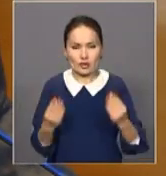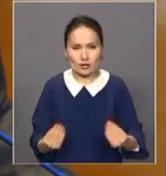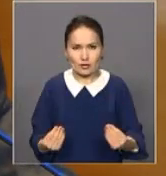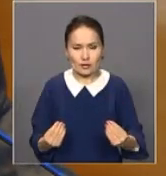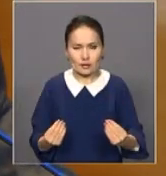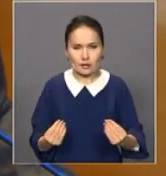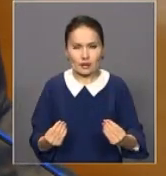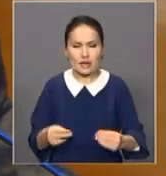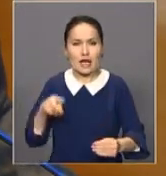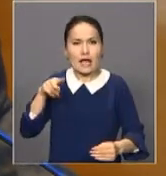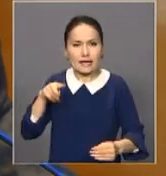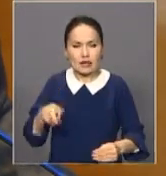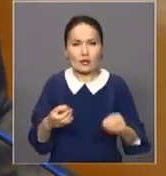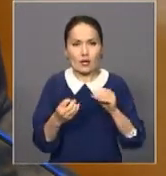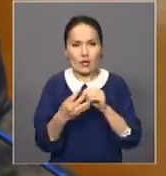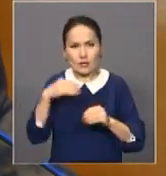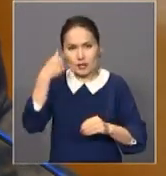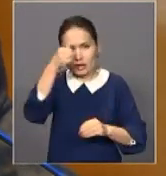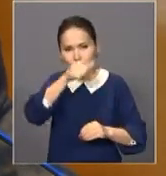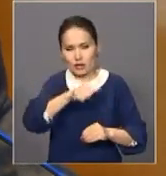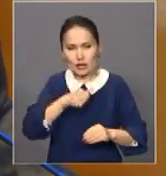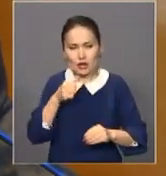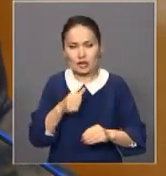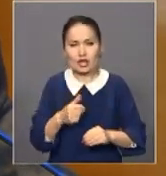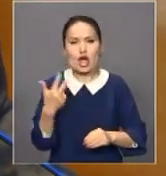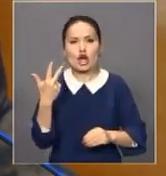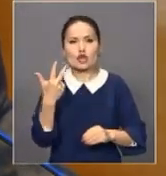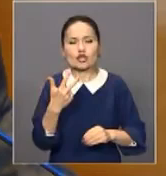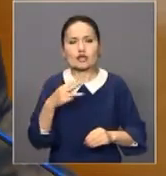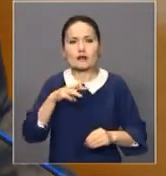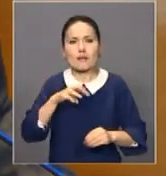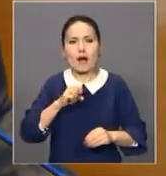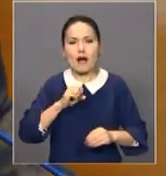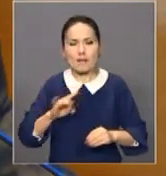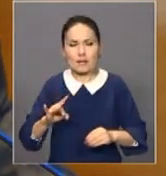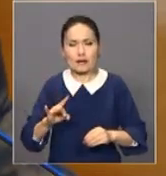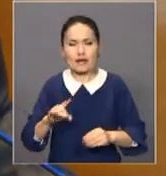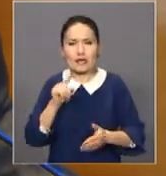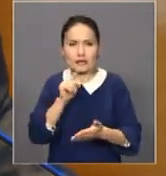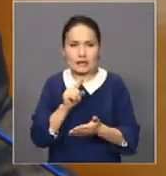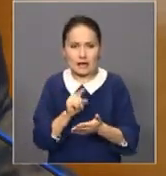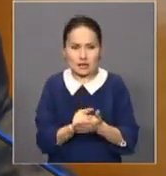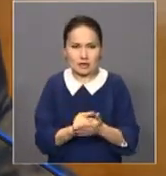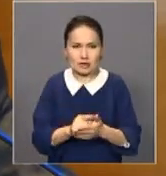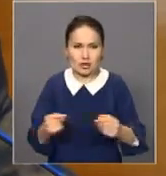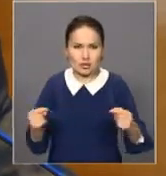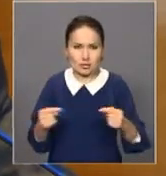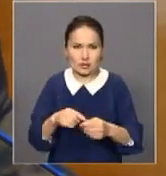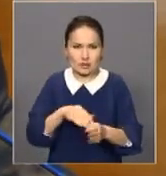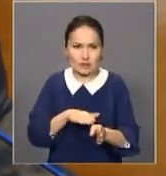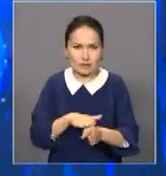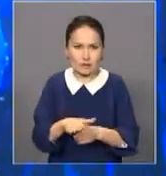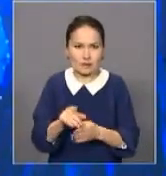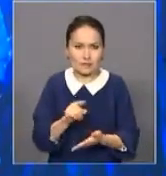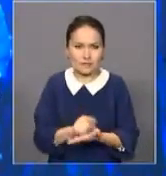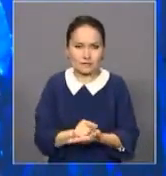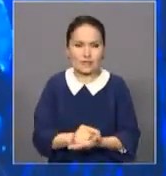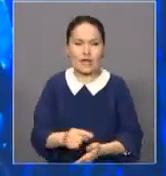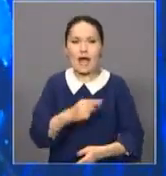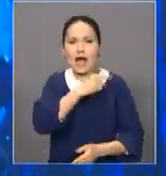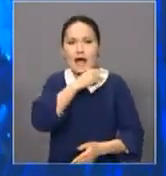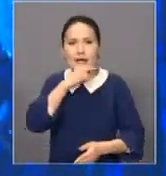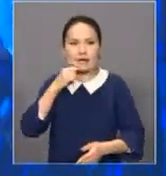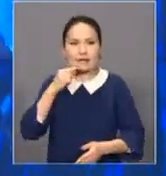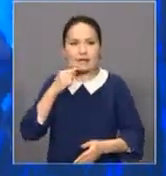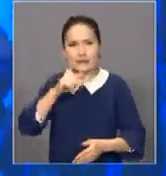яғни 2015 жылғы үшінші мамырдан кешіктірмей белгілеу тейс. Ресей